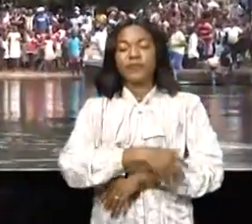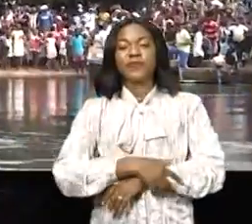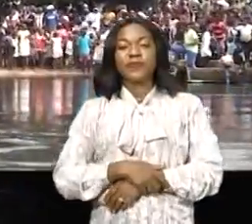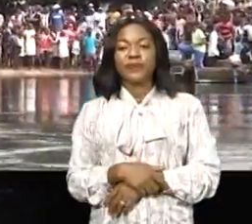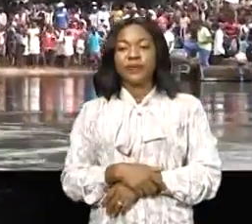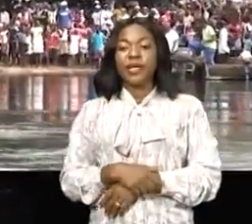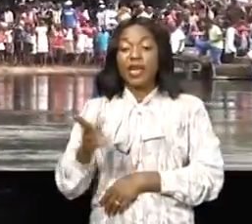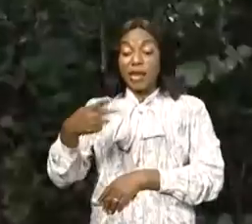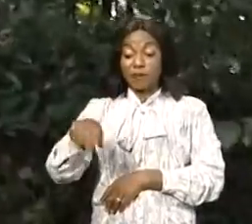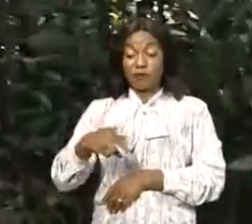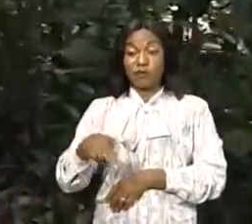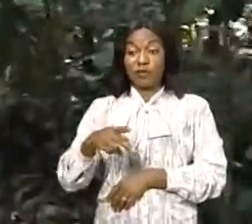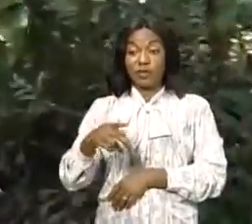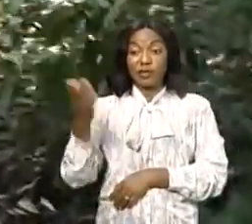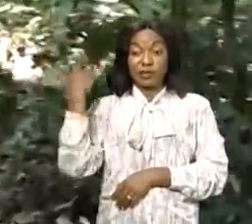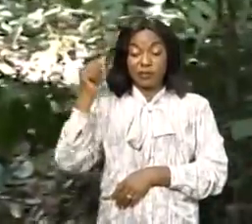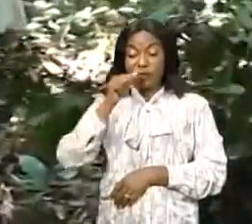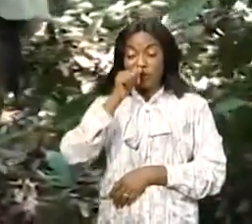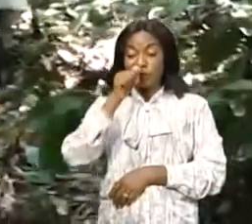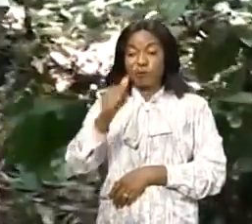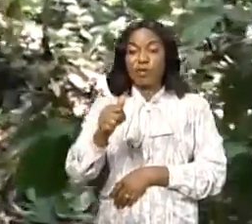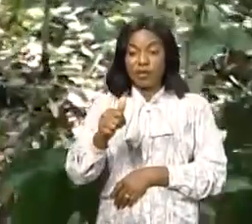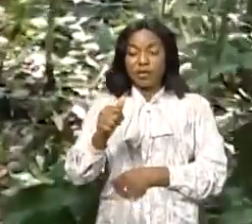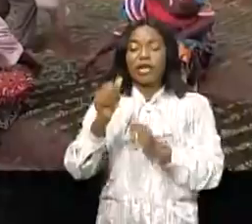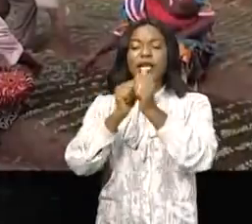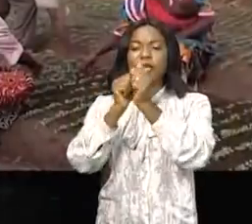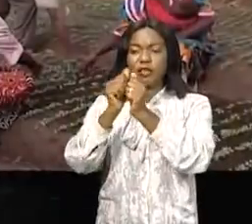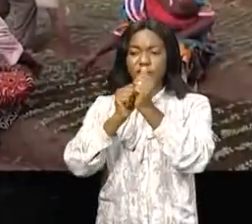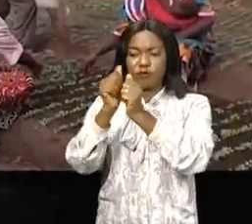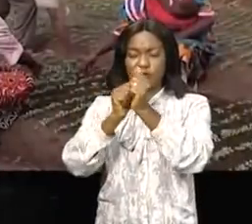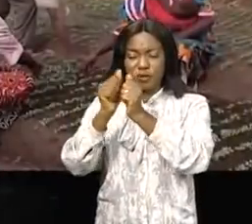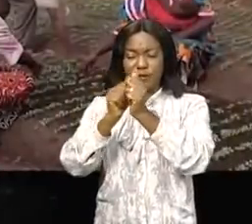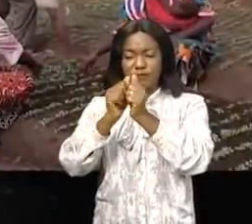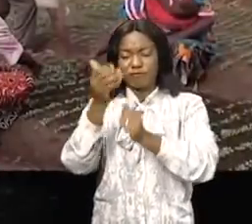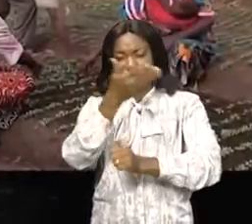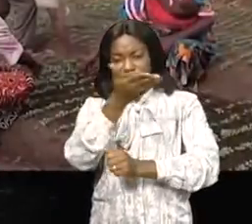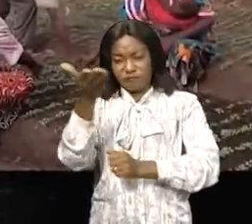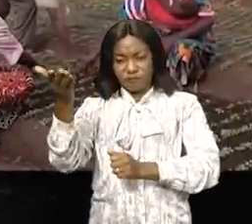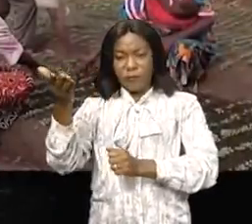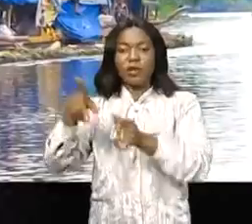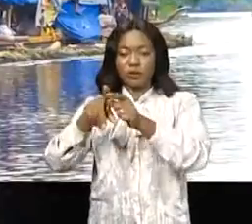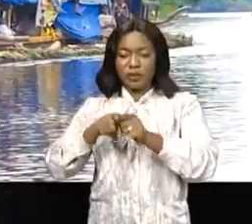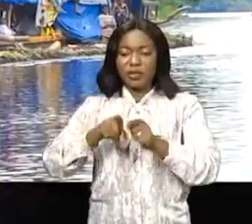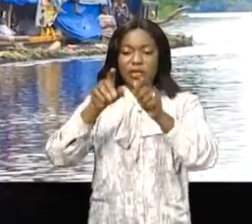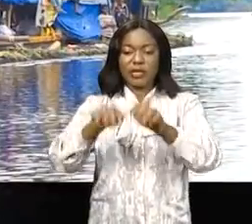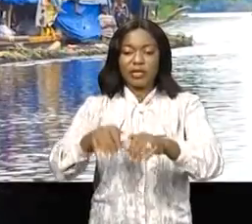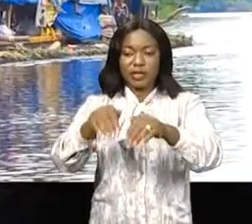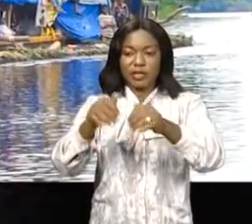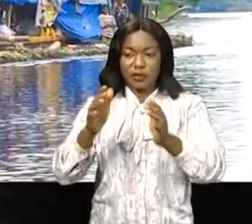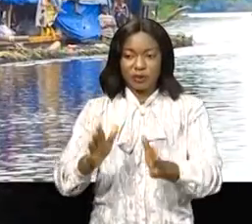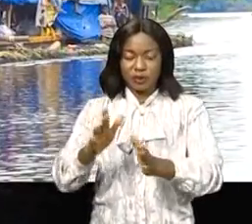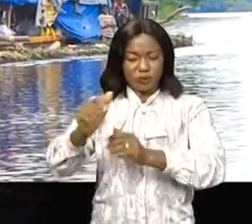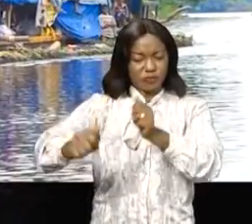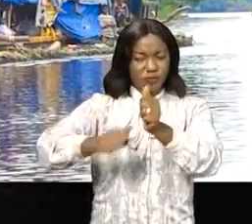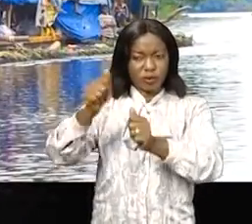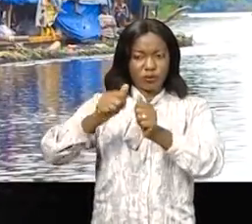La province de Maïmdombé, essentiellement forestière, agricole, avec des ressources halieutiques importantes, plaide pour plus de